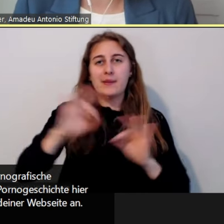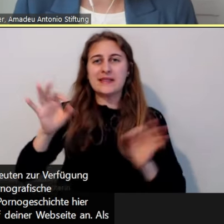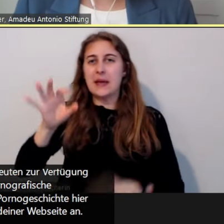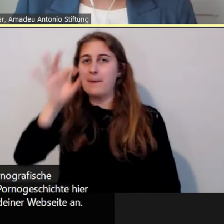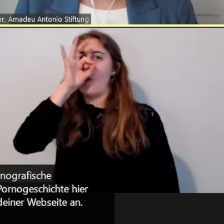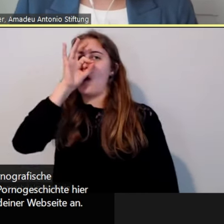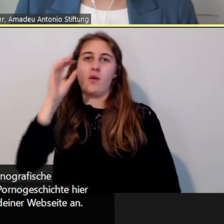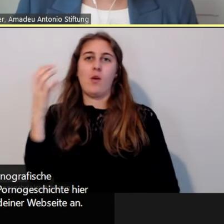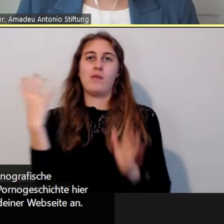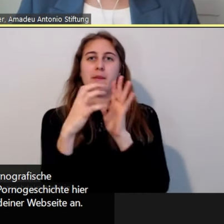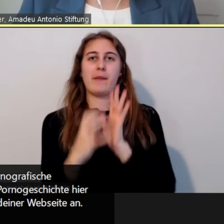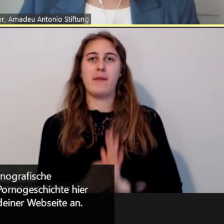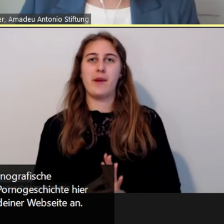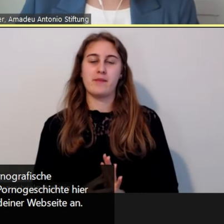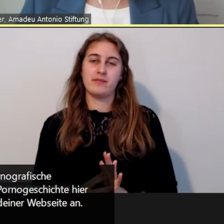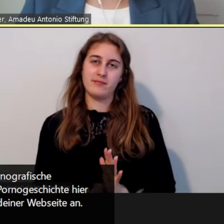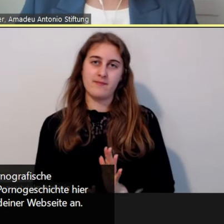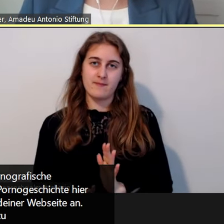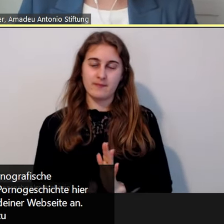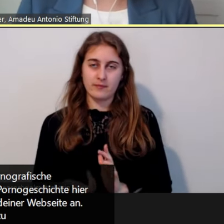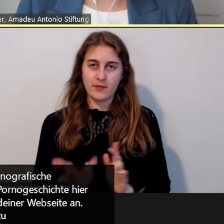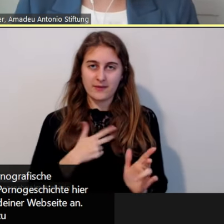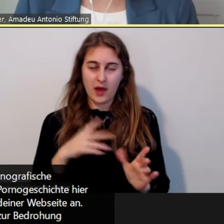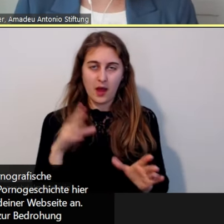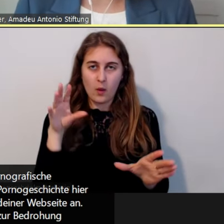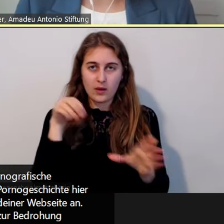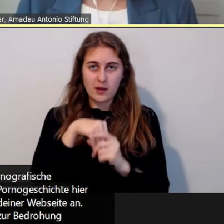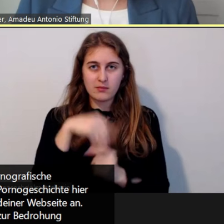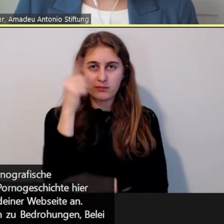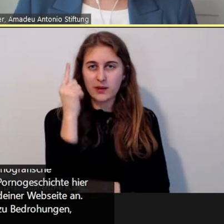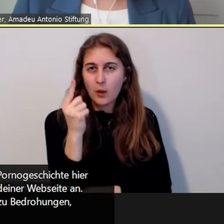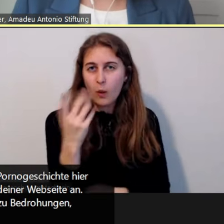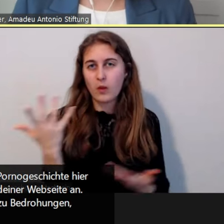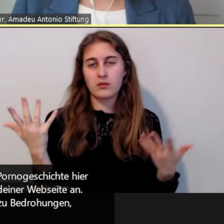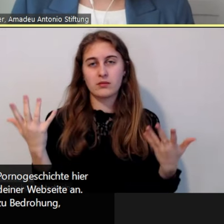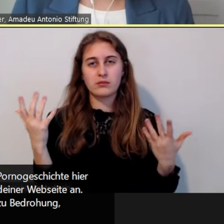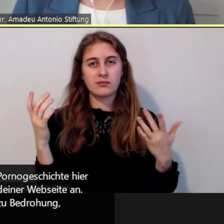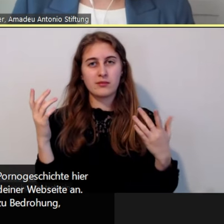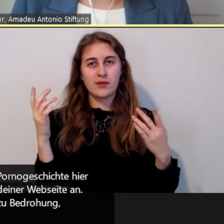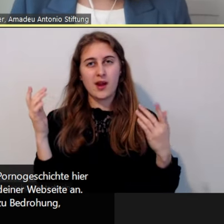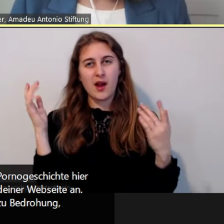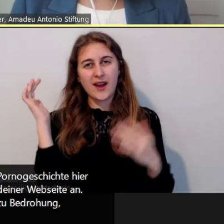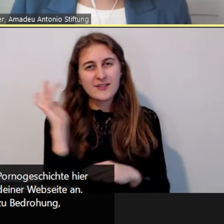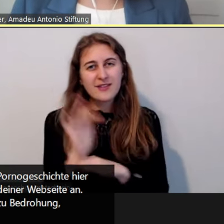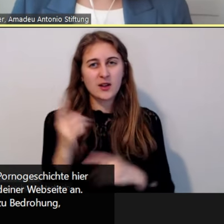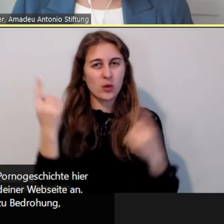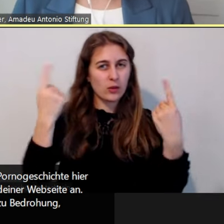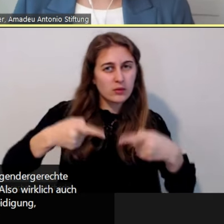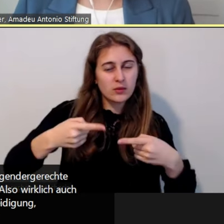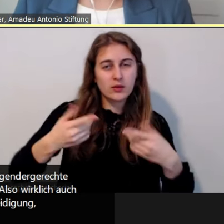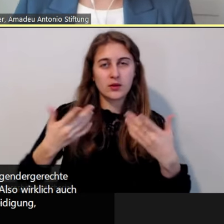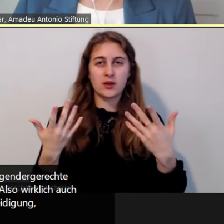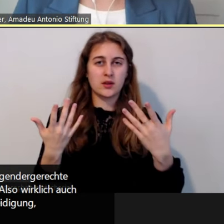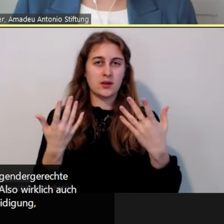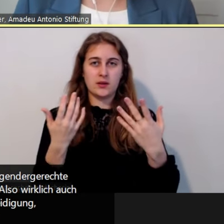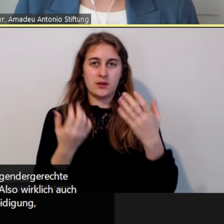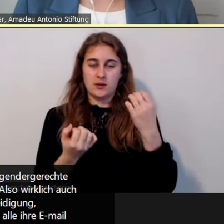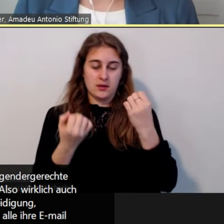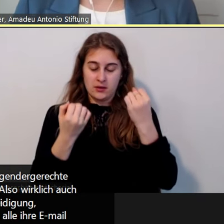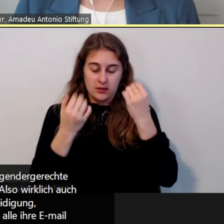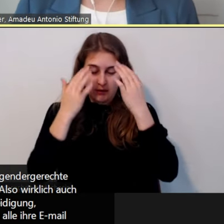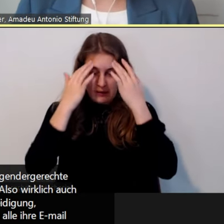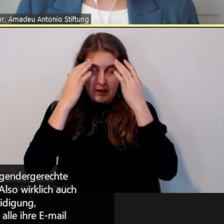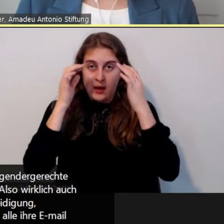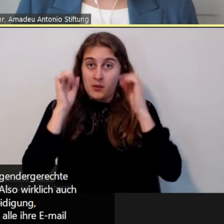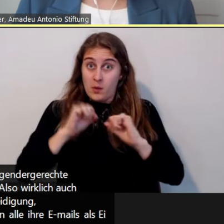dämliche Sachen bis hin zu Bedrohungen, Beleidigungen, Anfeindungen. Eigentlich könnte man sozusagen alle ihre E-Mails als einzelne